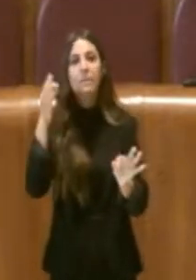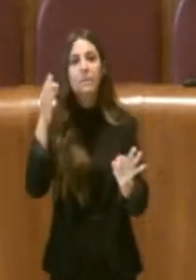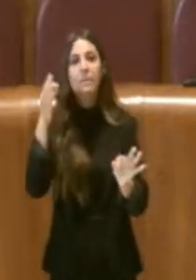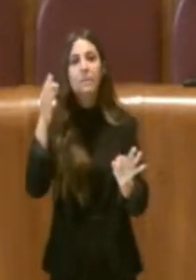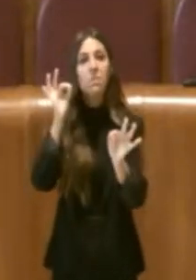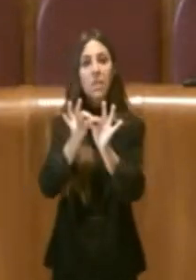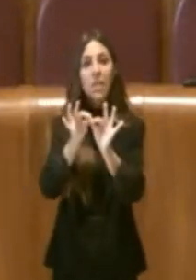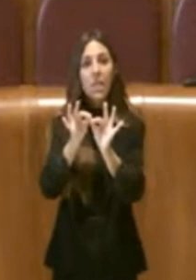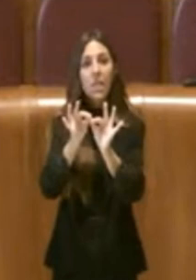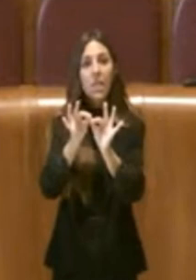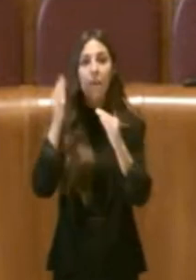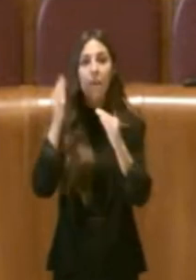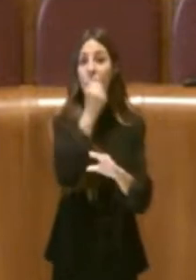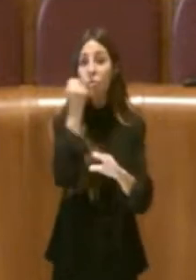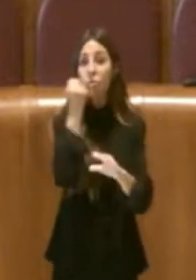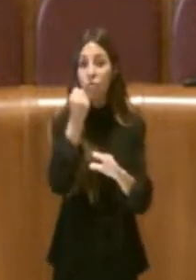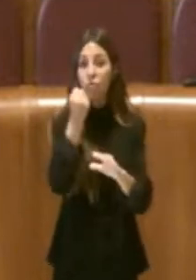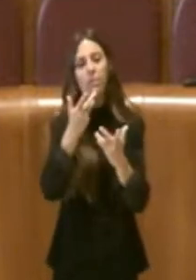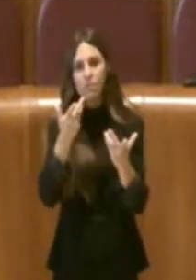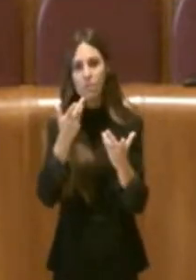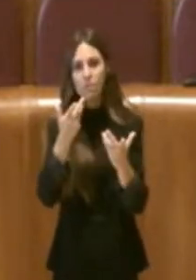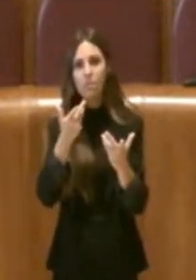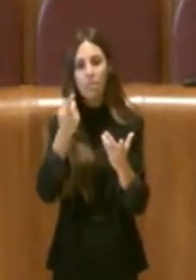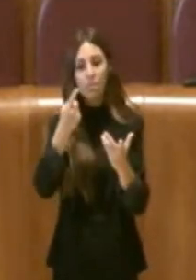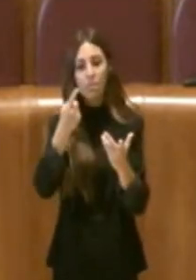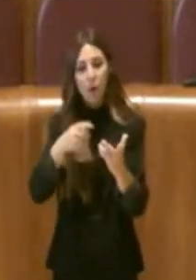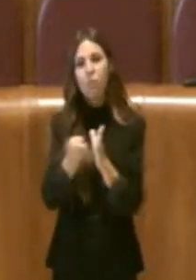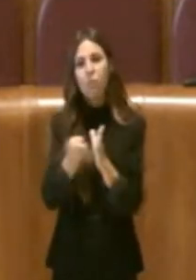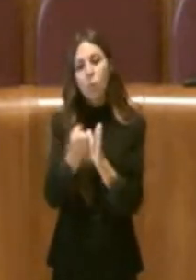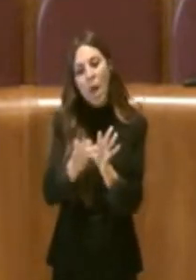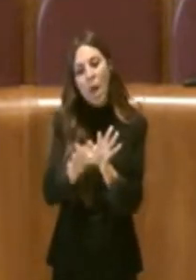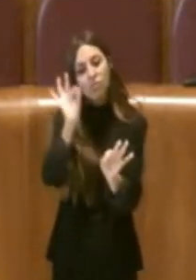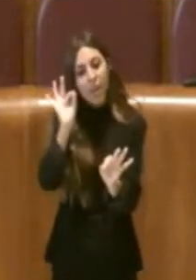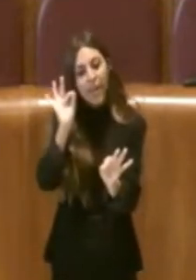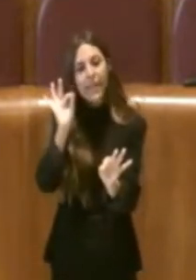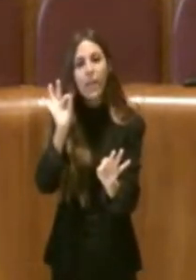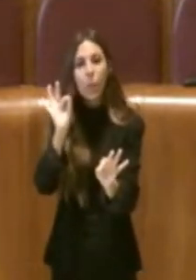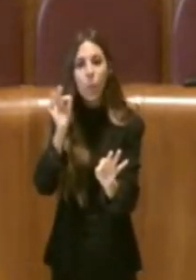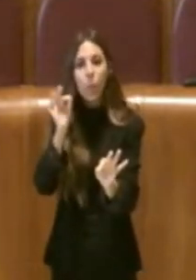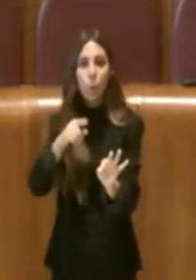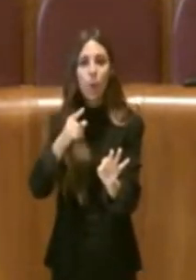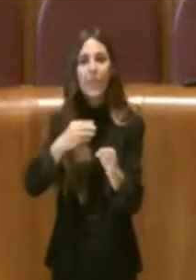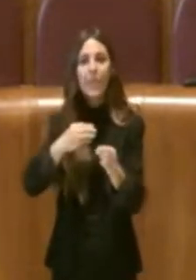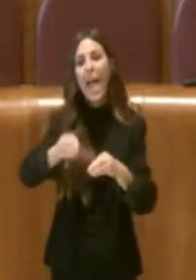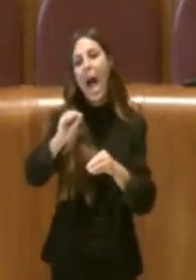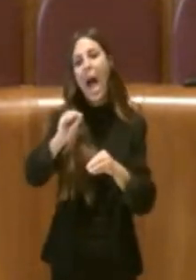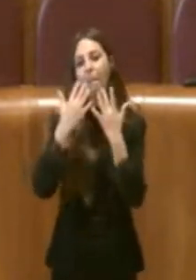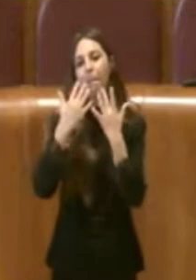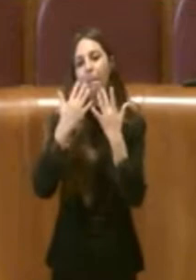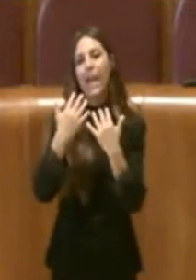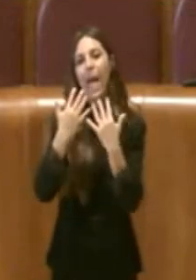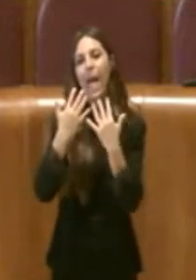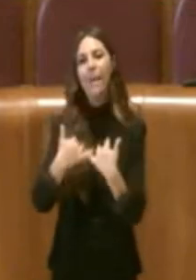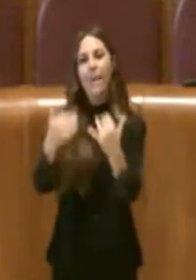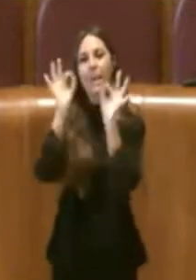ampie da poter formulare un indirizzo e poi poterlo trasmettere diciamo al Parlamento. Grazie.